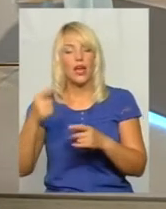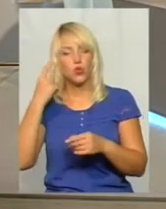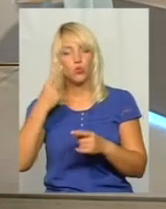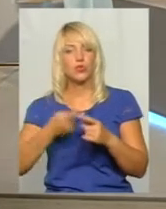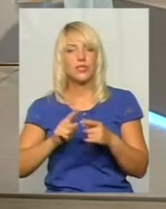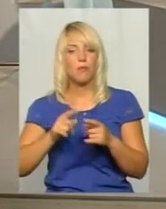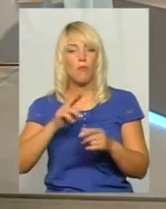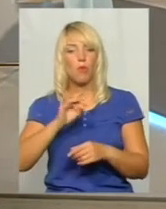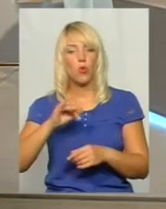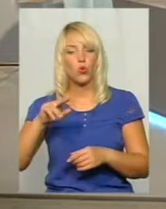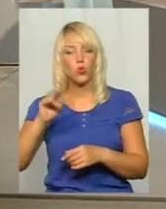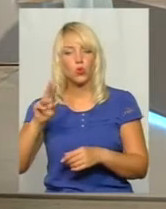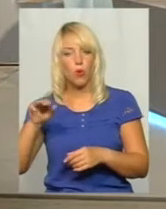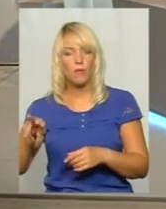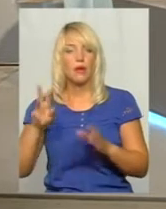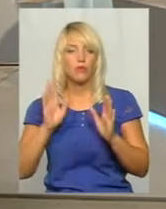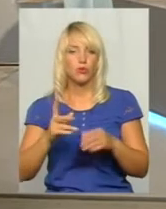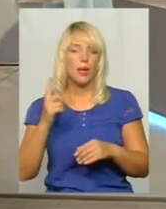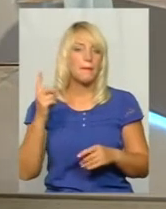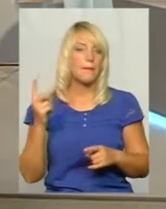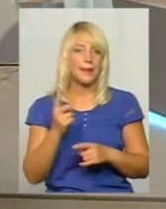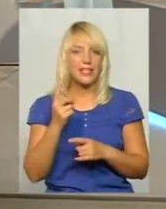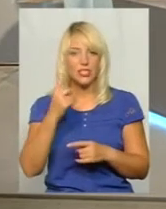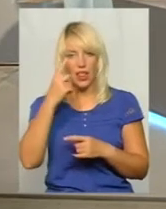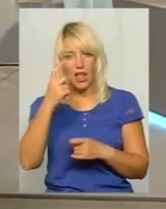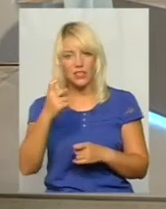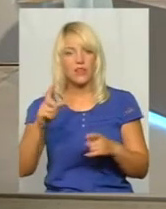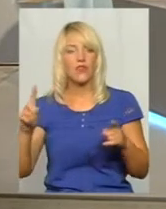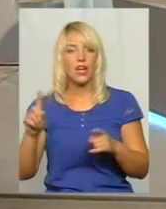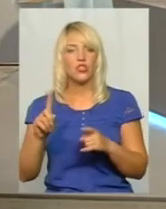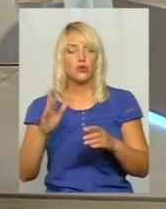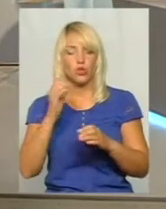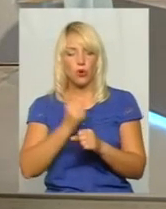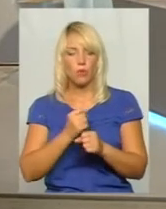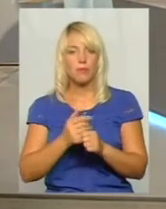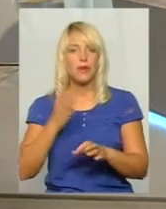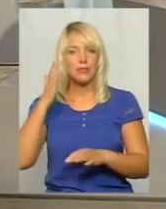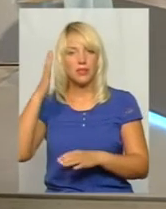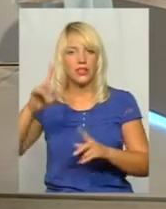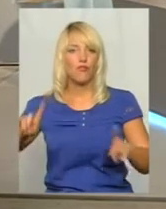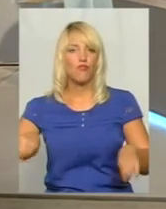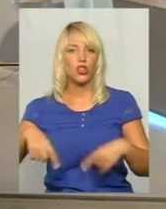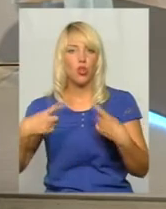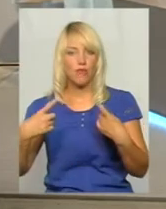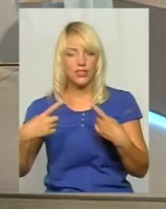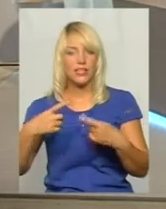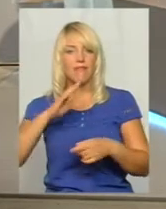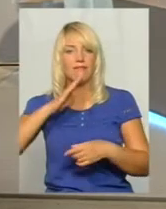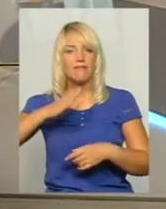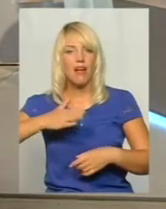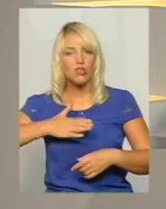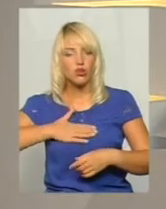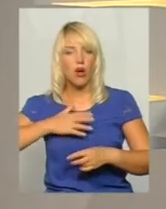буде та перша ластівка, яка нам зробить перспективи і відновлення нашого аеропорту. Ця перша ластівка – це і